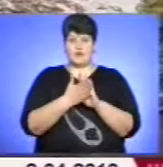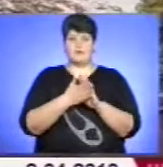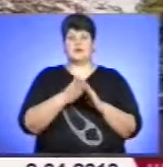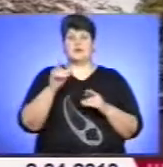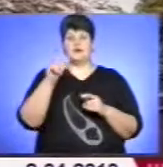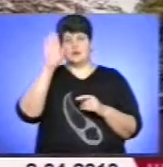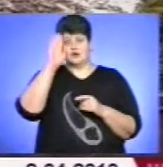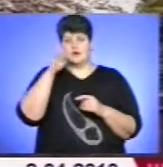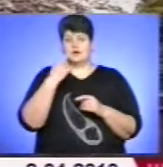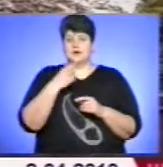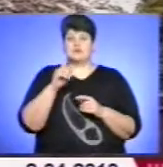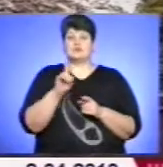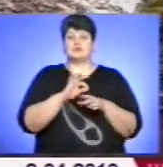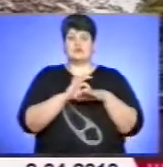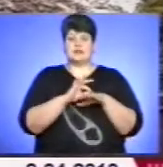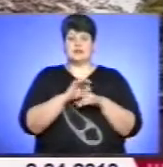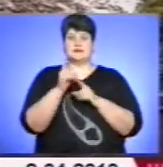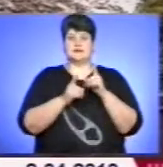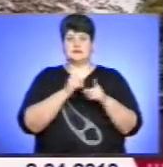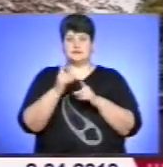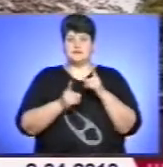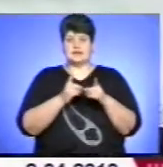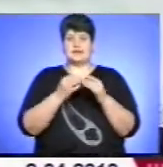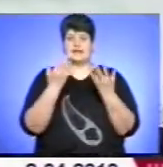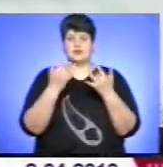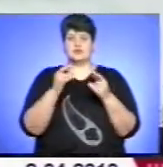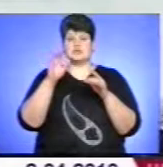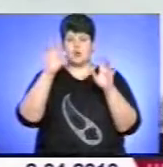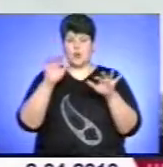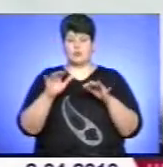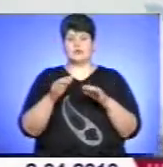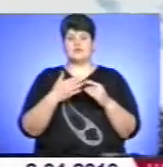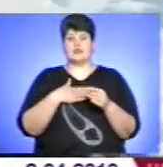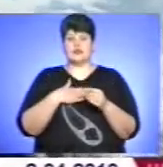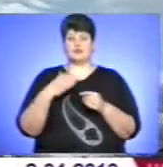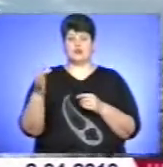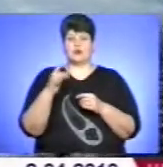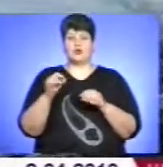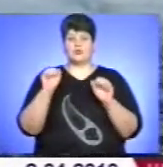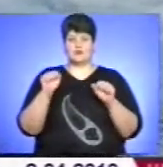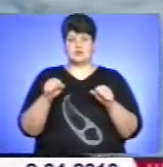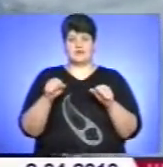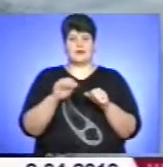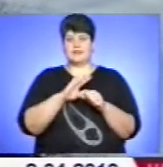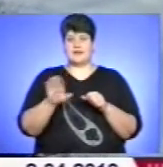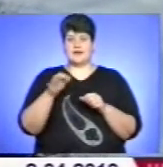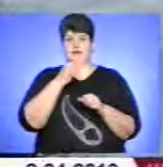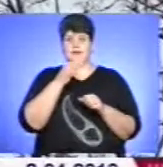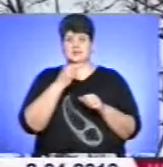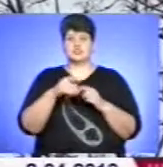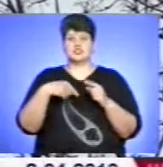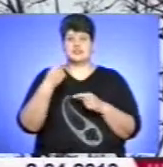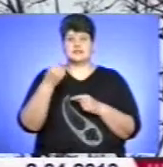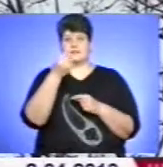помірного у температурних показниках і кількості опадів клімату нашого регіону можливе, але не раніше, ніж через